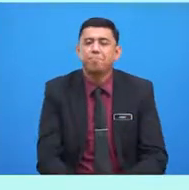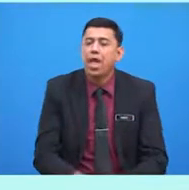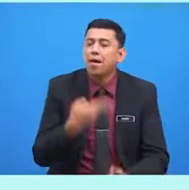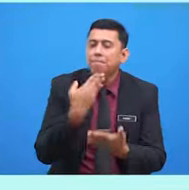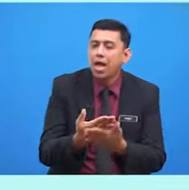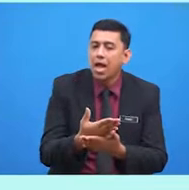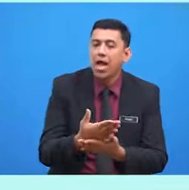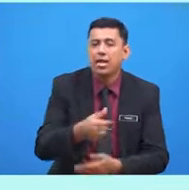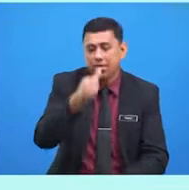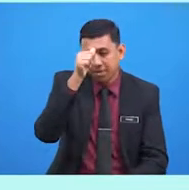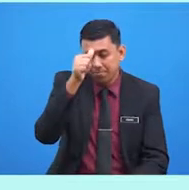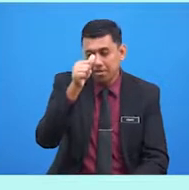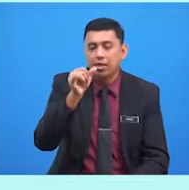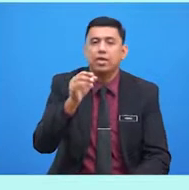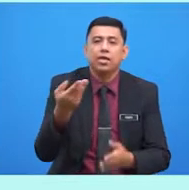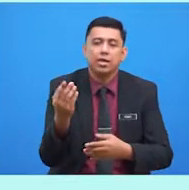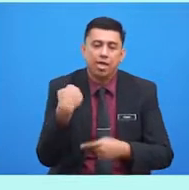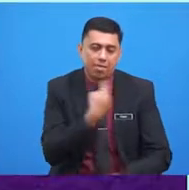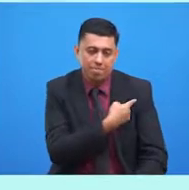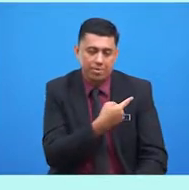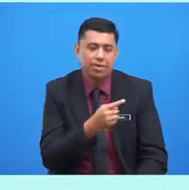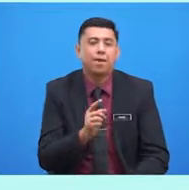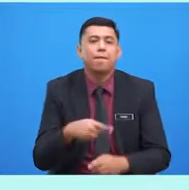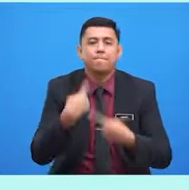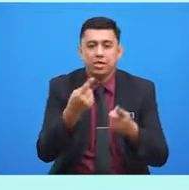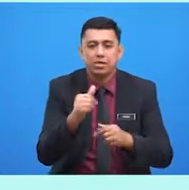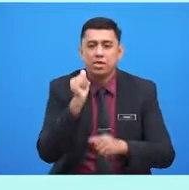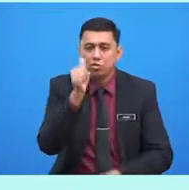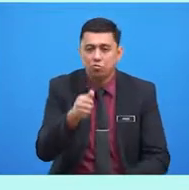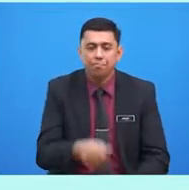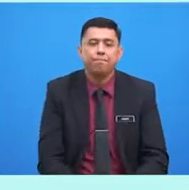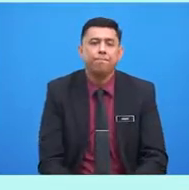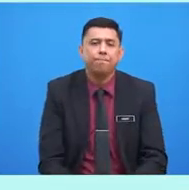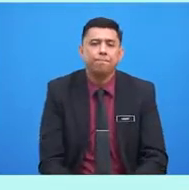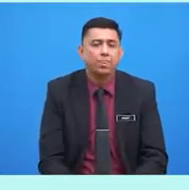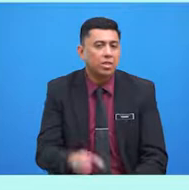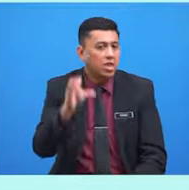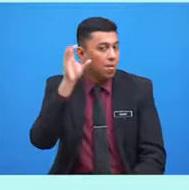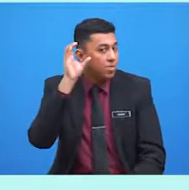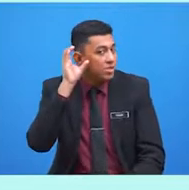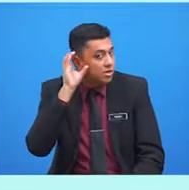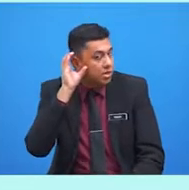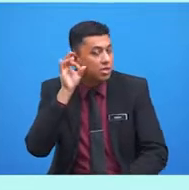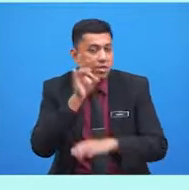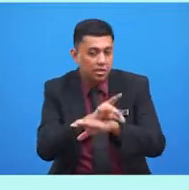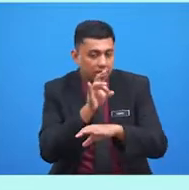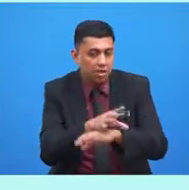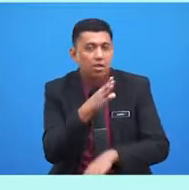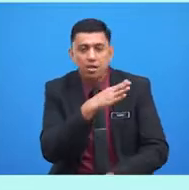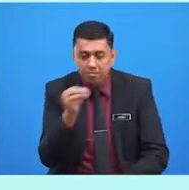ayah. Kami pergi esok ya? Cara keempat ialah mendengar nasihat dan